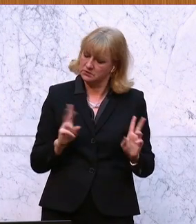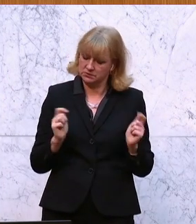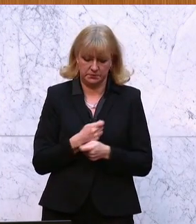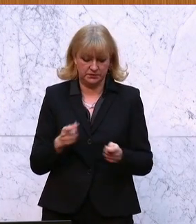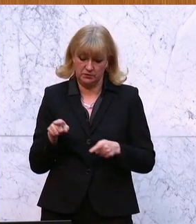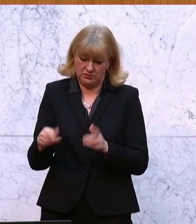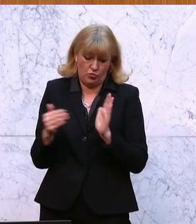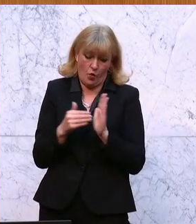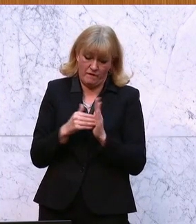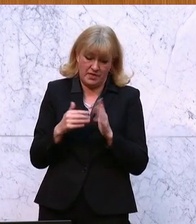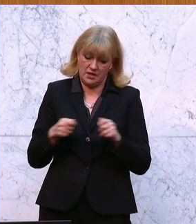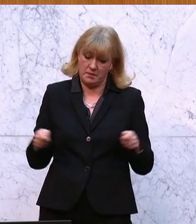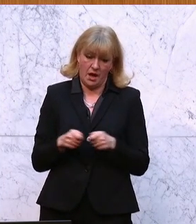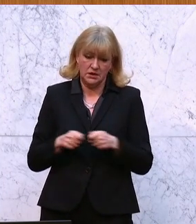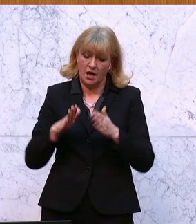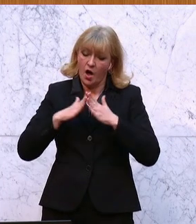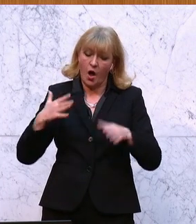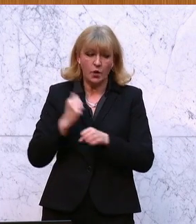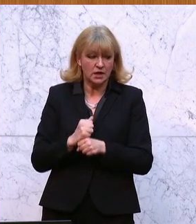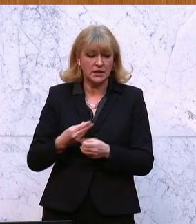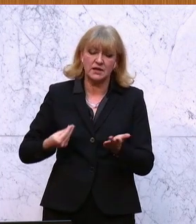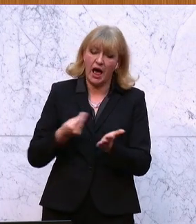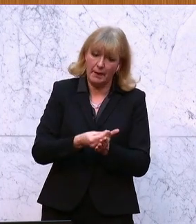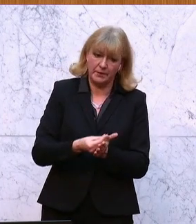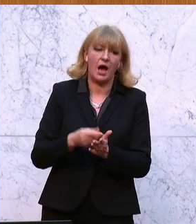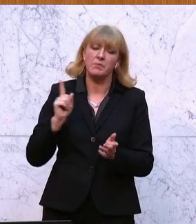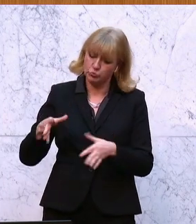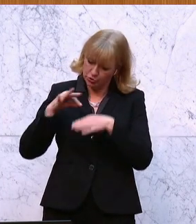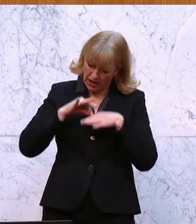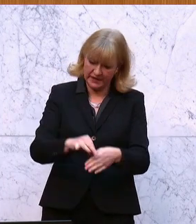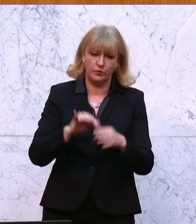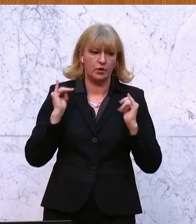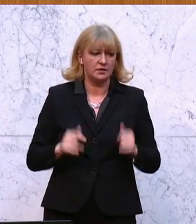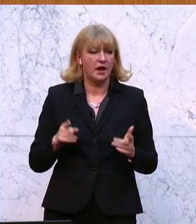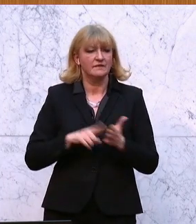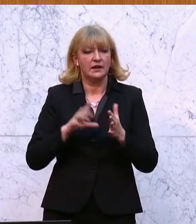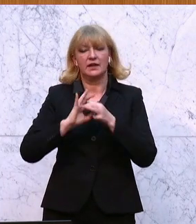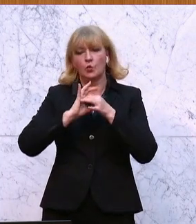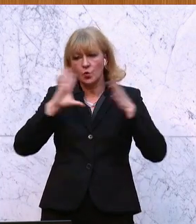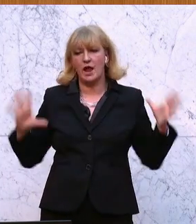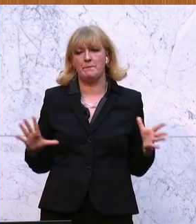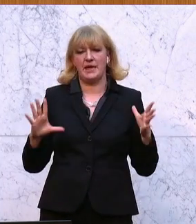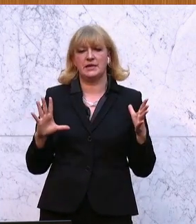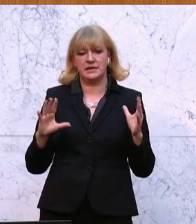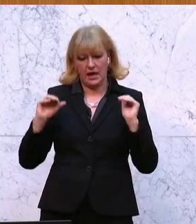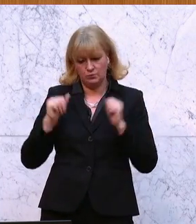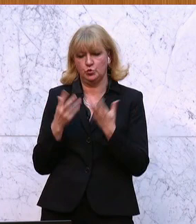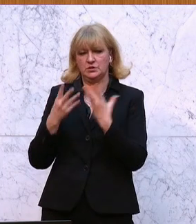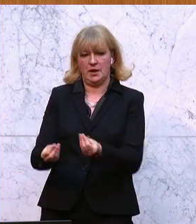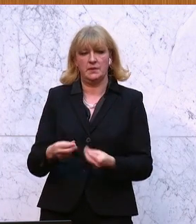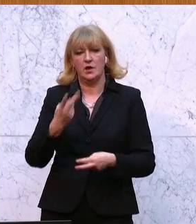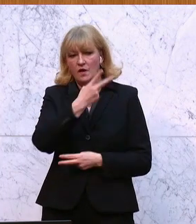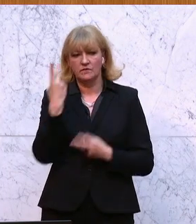notwendige Maßnahme hier, die Haushaltsabgabe einzuführen, um genau hier die Unabhängigkeit zu gewährleisten. Das